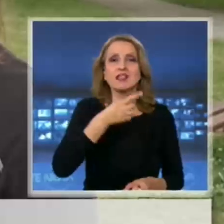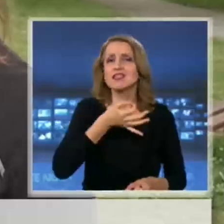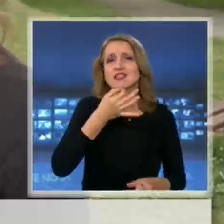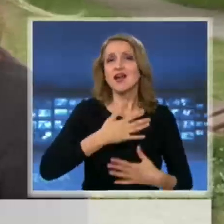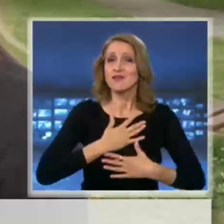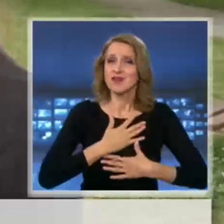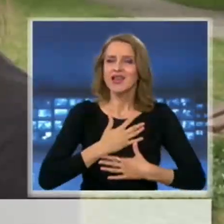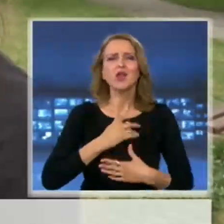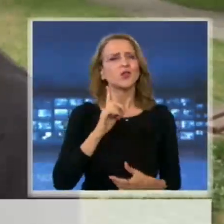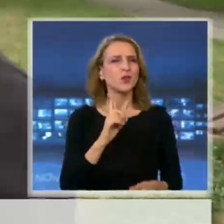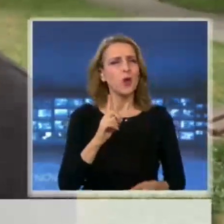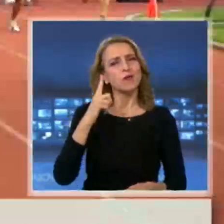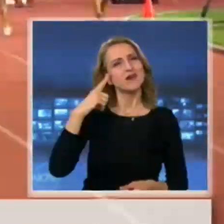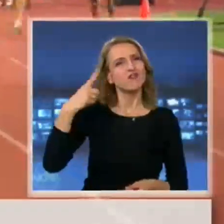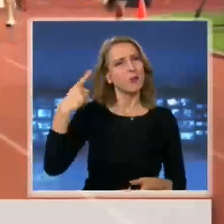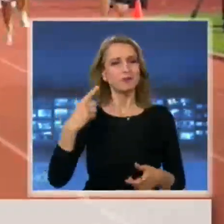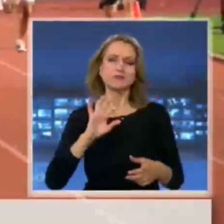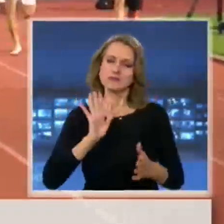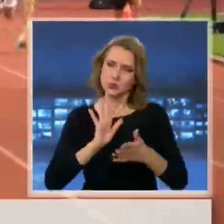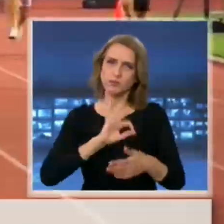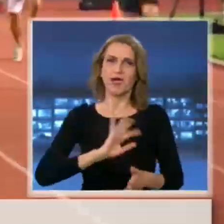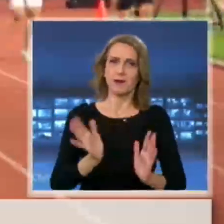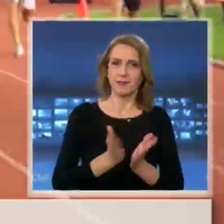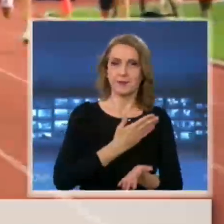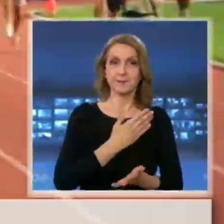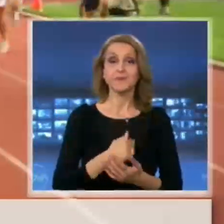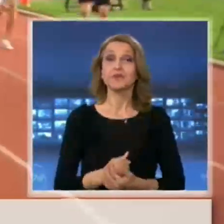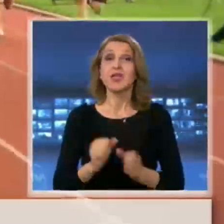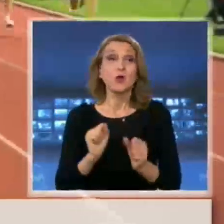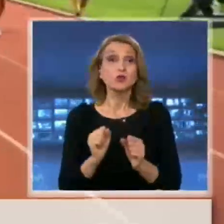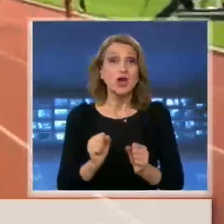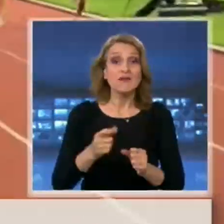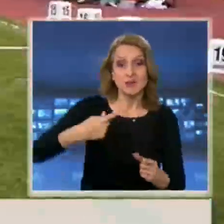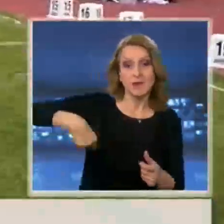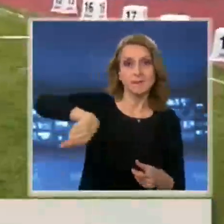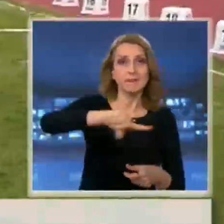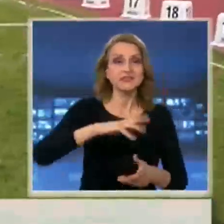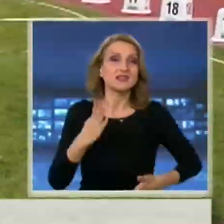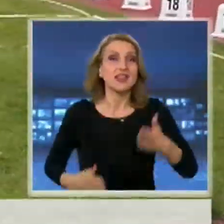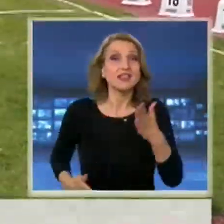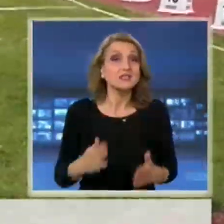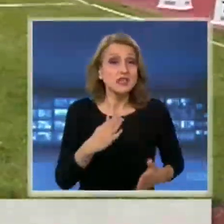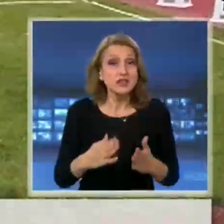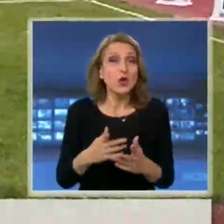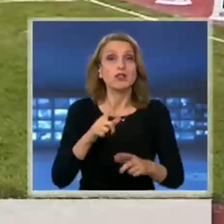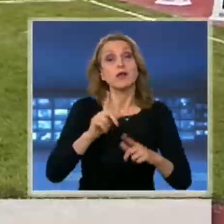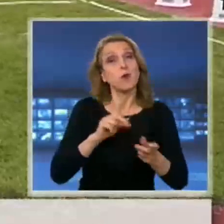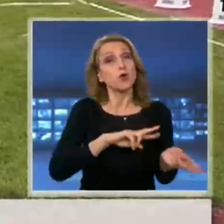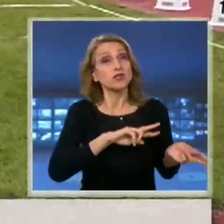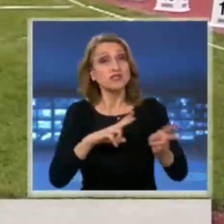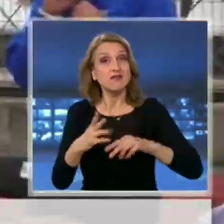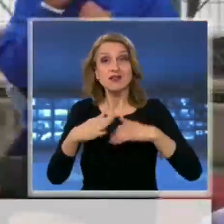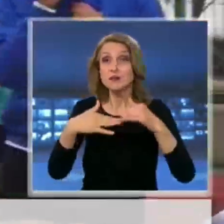малко повече въображение се справихме. В подготовка за отваряне са и пистите на стадионите, където лекоатлетите ни ще могат да се върнат към